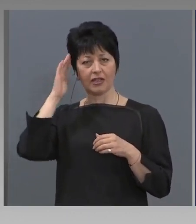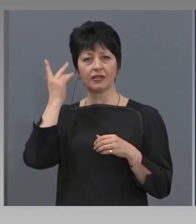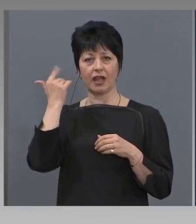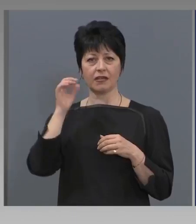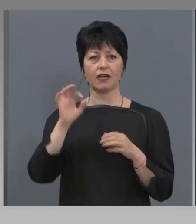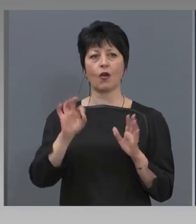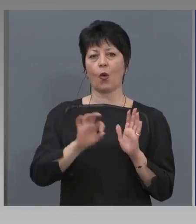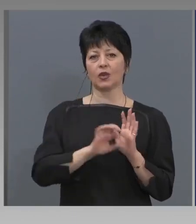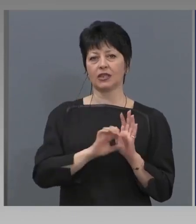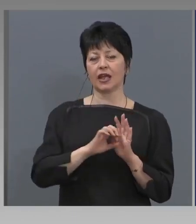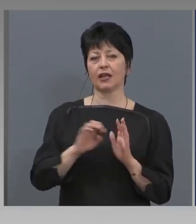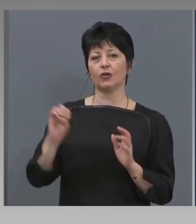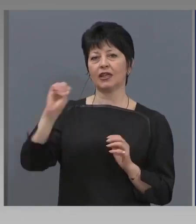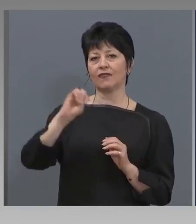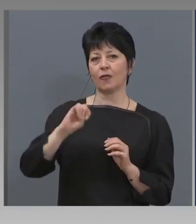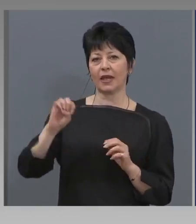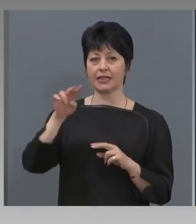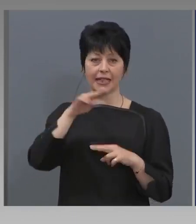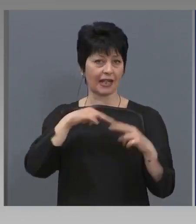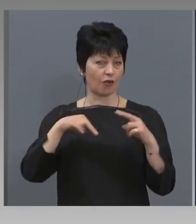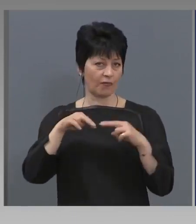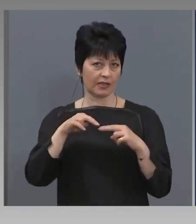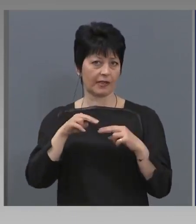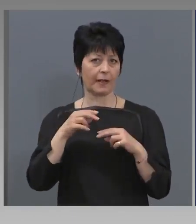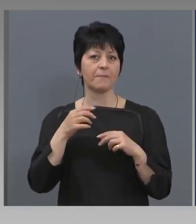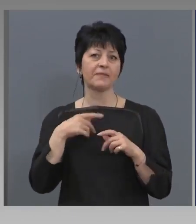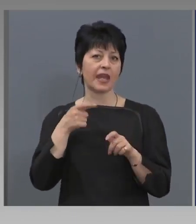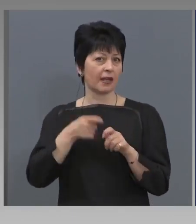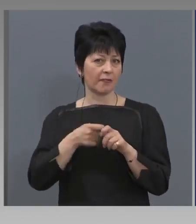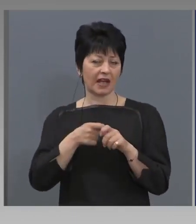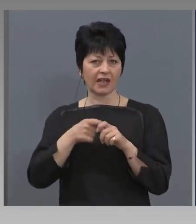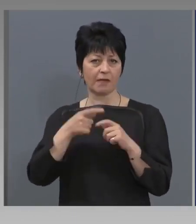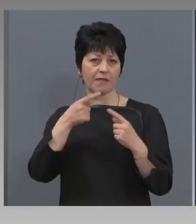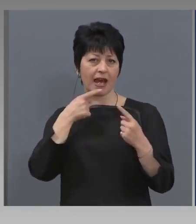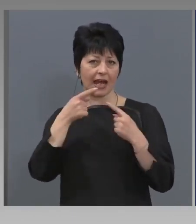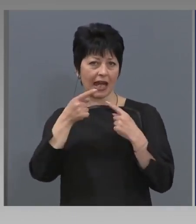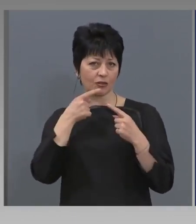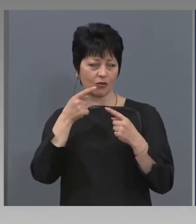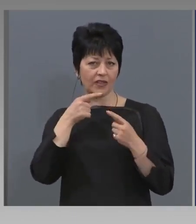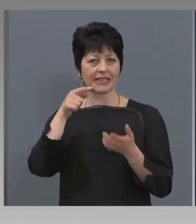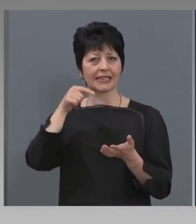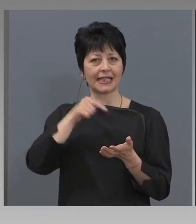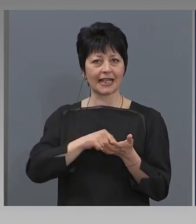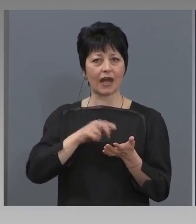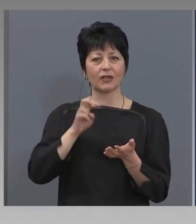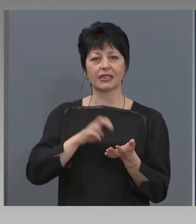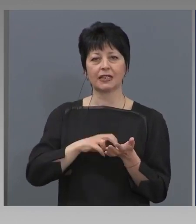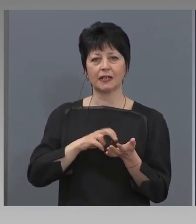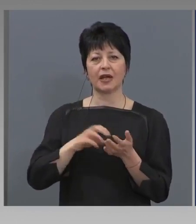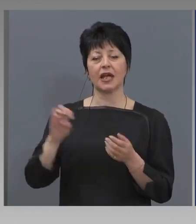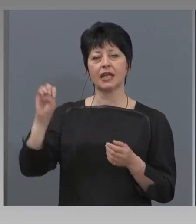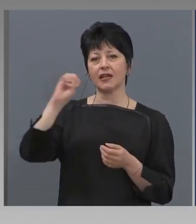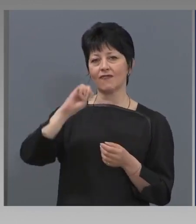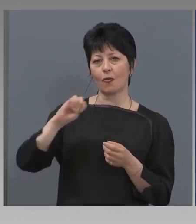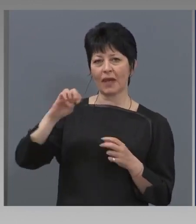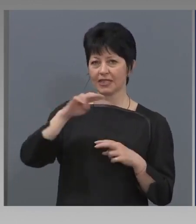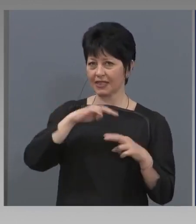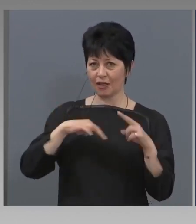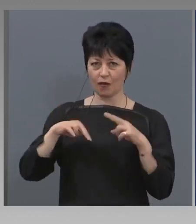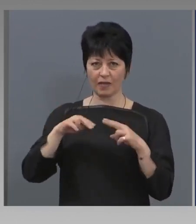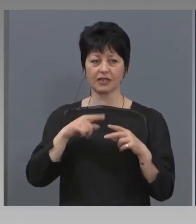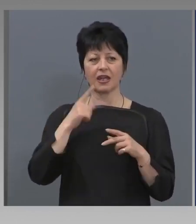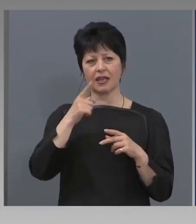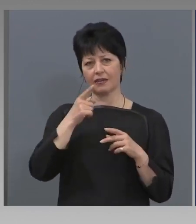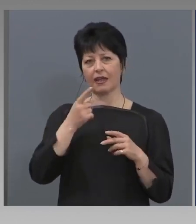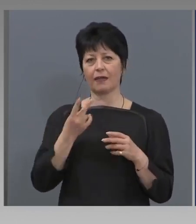комисия. Водихме разговори, на които присъствах и с Централната банка, и с Европейската комисия и те